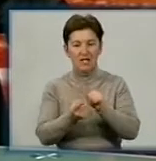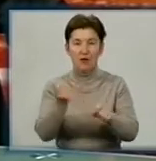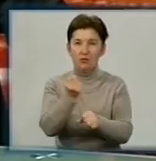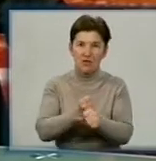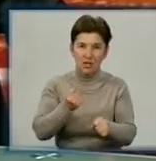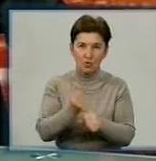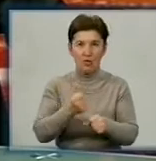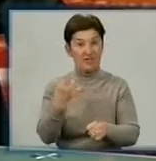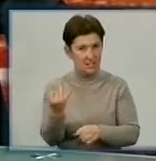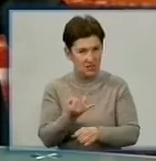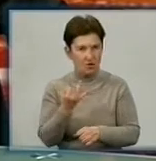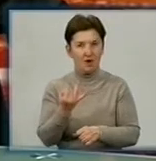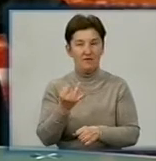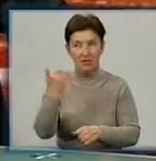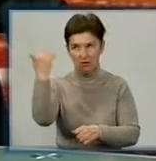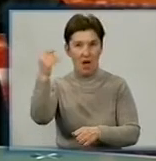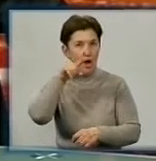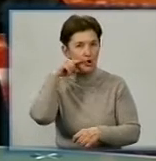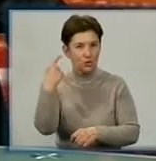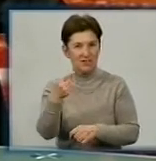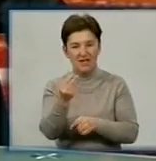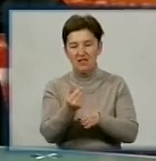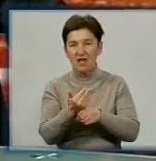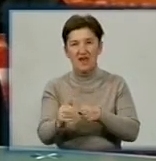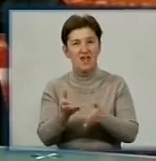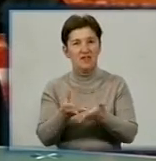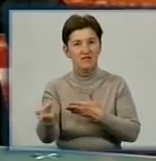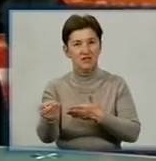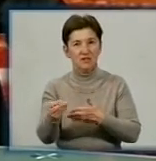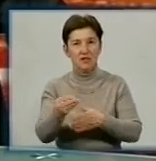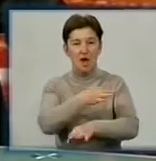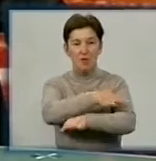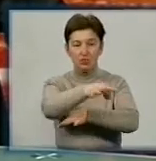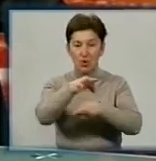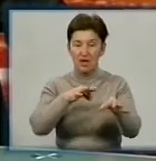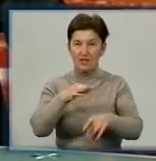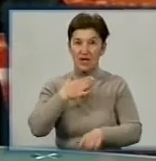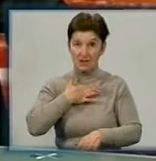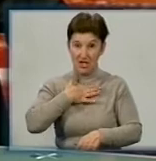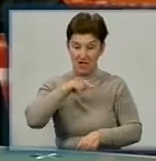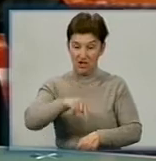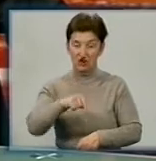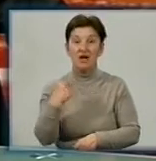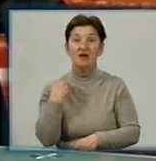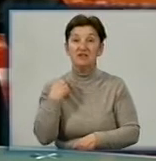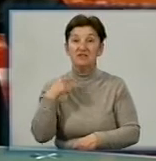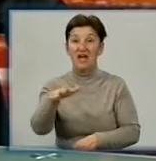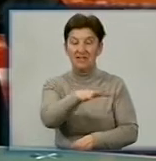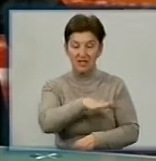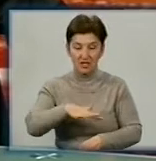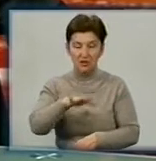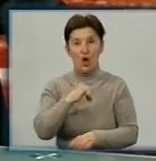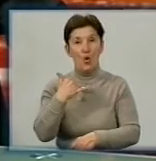цікавлять і російських інвесторів проекти на території Кировоградщини. Тому я думаю, що нам є чого